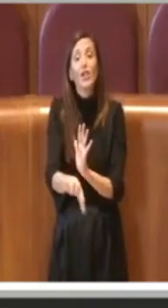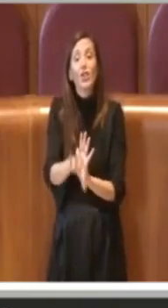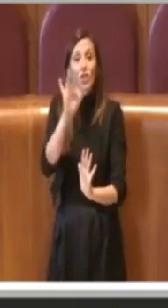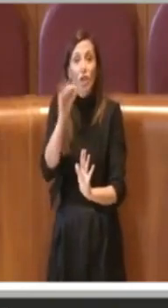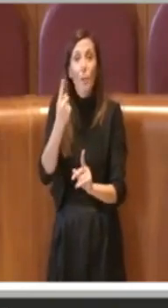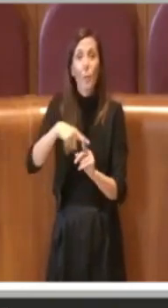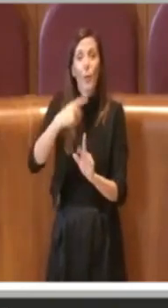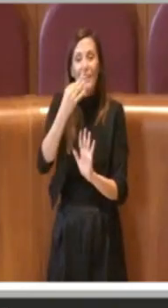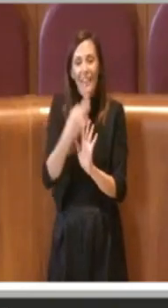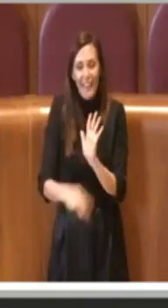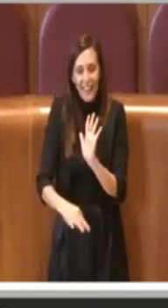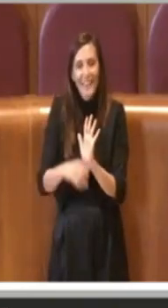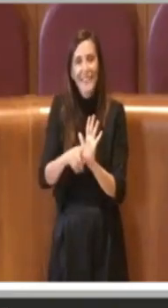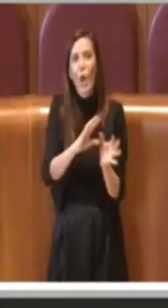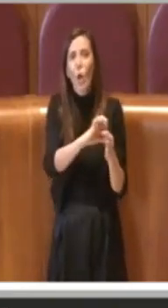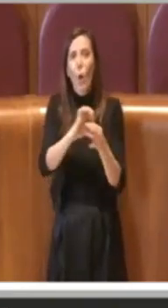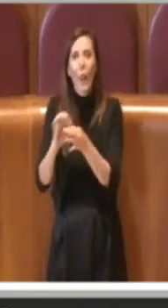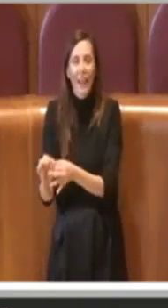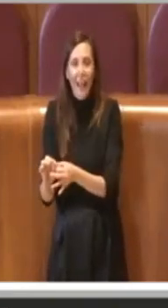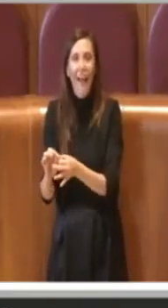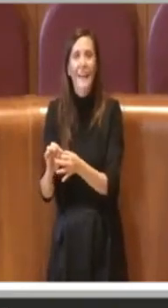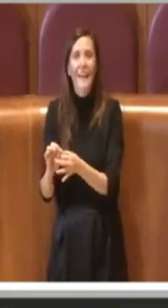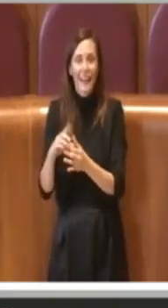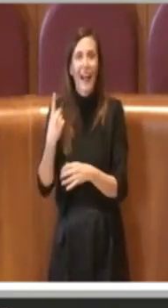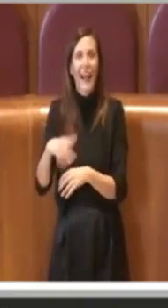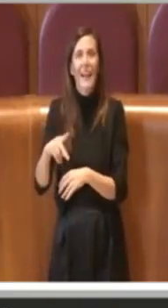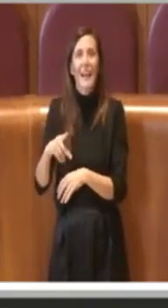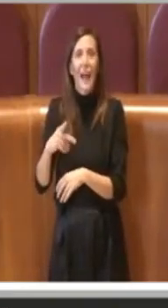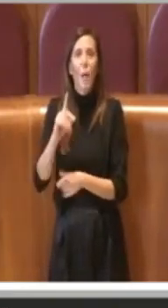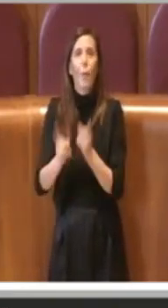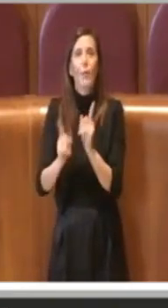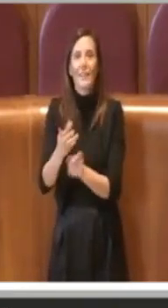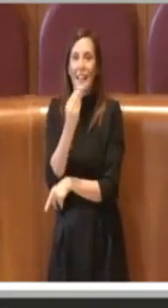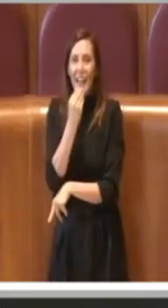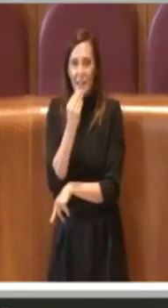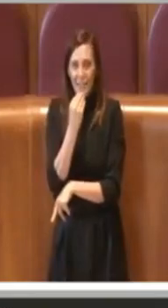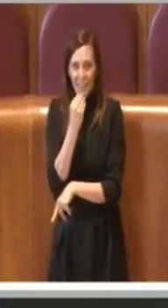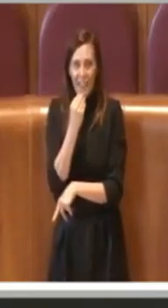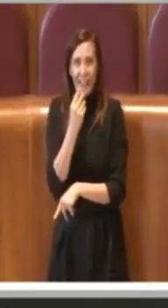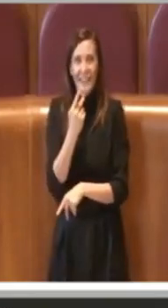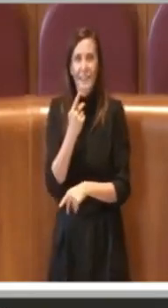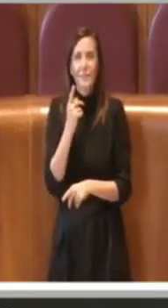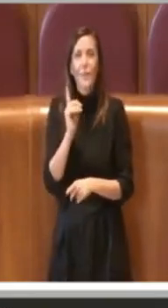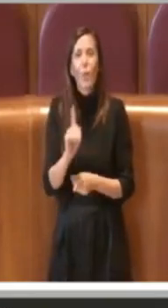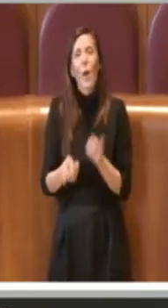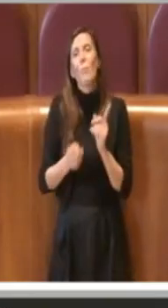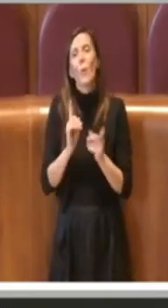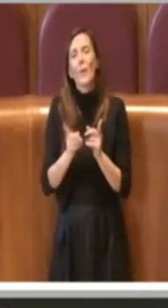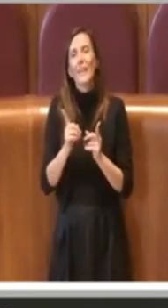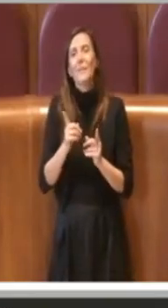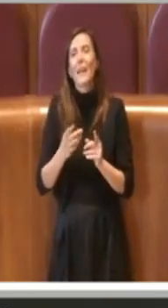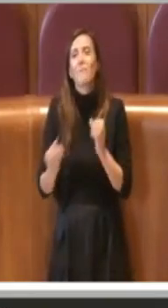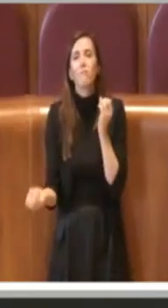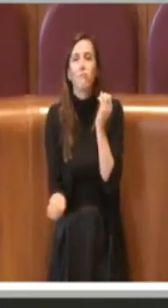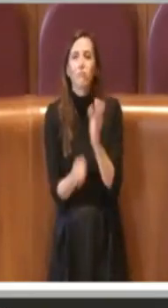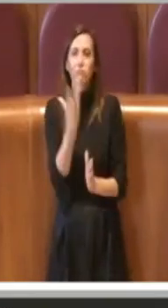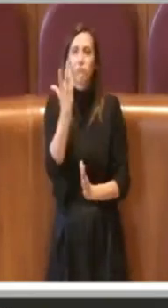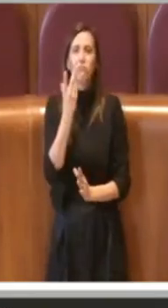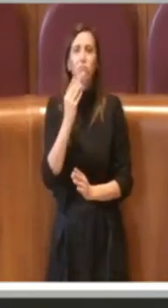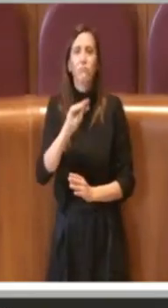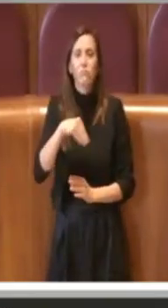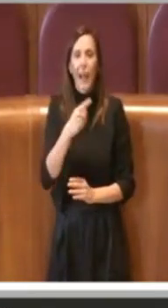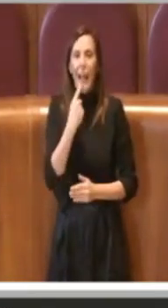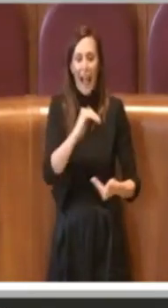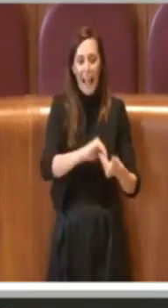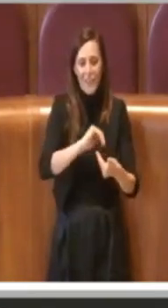tema della food policy. Una delibera che nasce dal basso, dai cittadini, dalle associazioni, dai